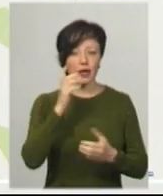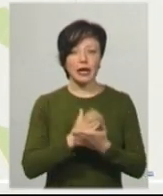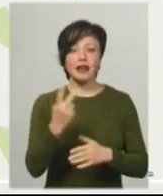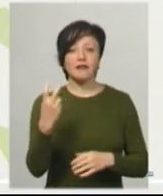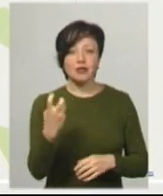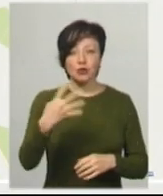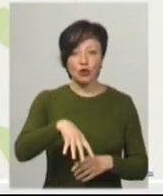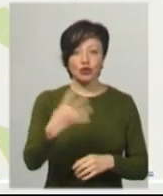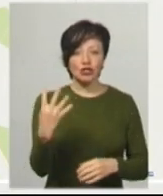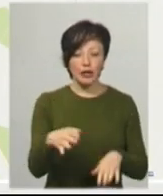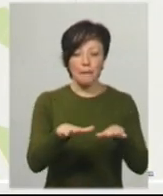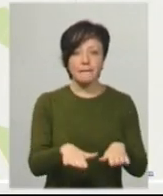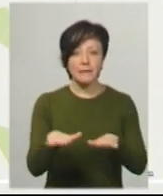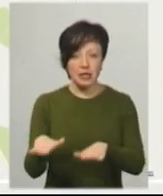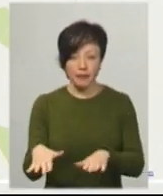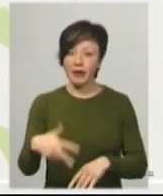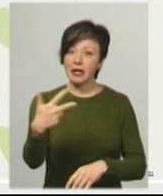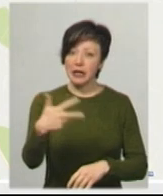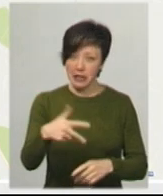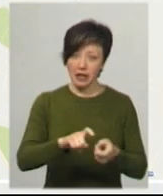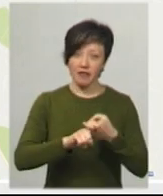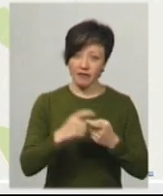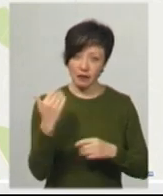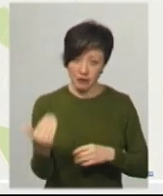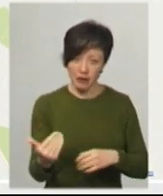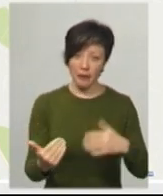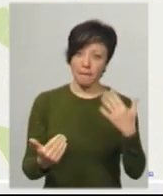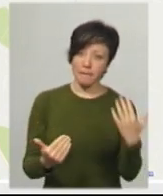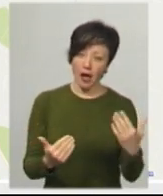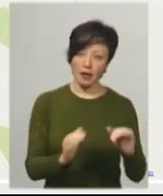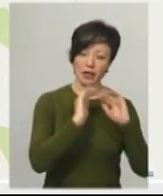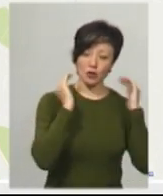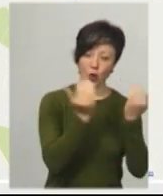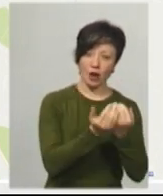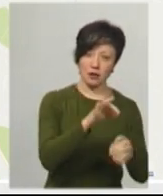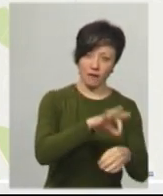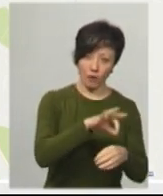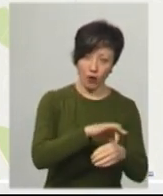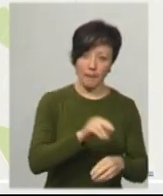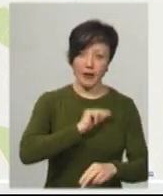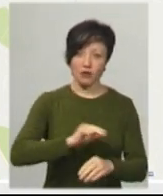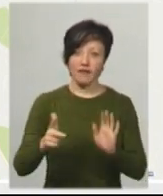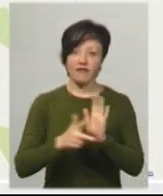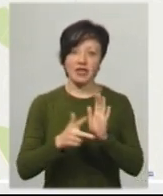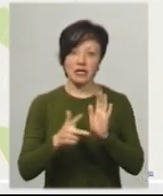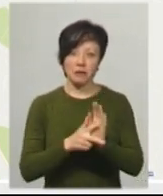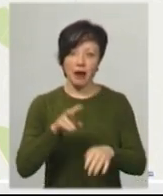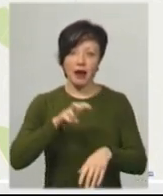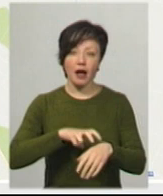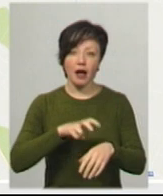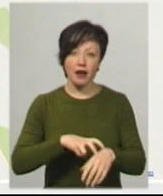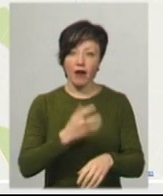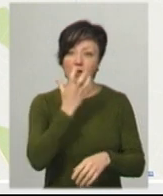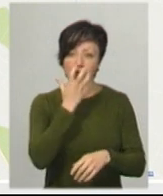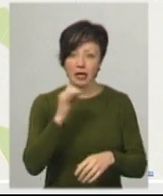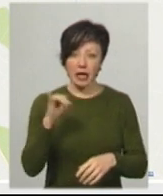244 ліжко-місця, з яких 30 інфекційних та 5 для ізоляції хворих. Працює 8 анестезіологів та 16